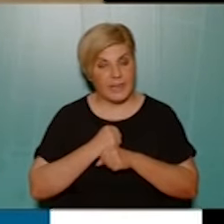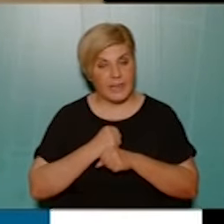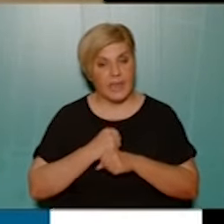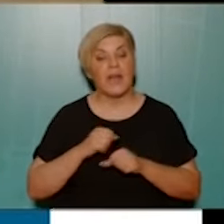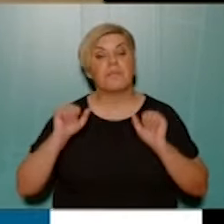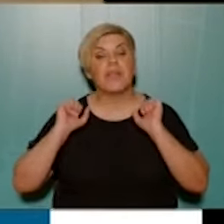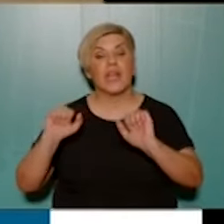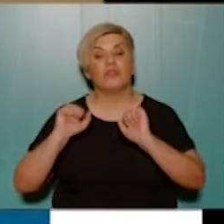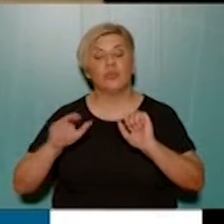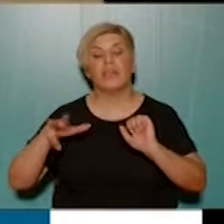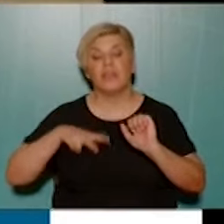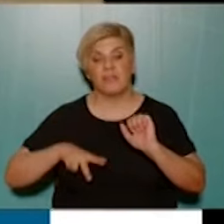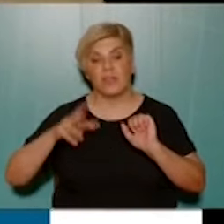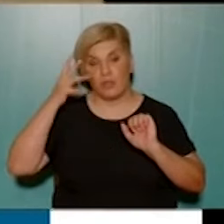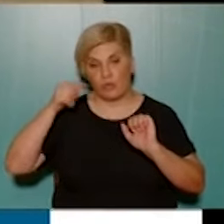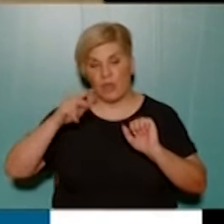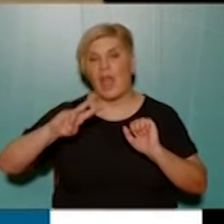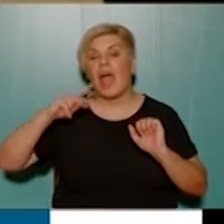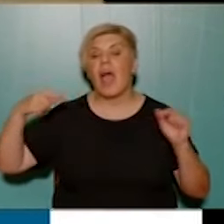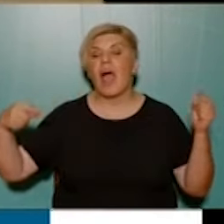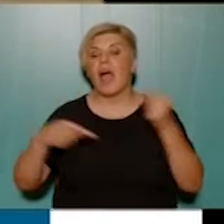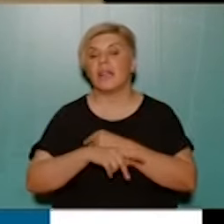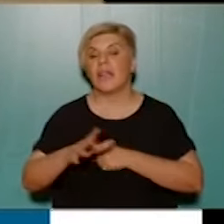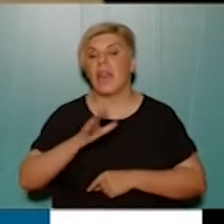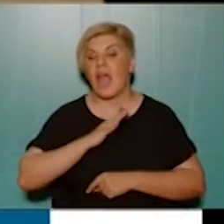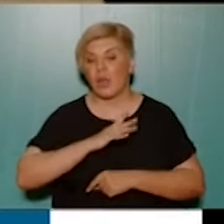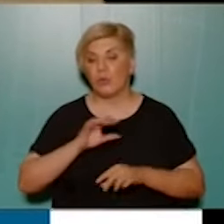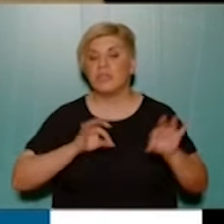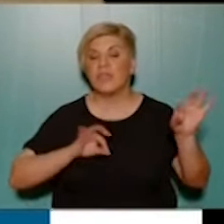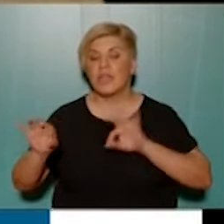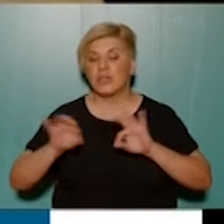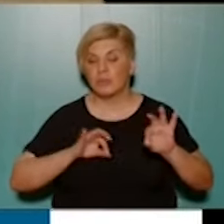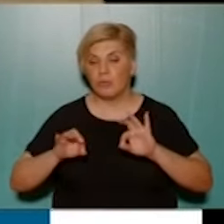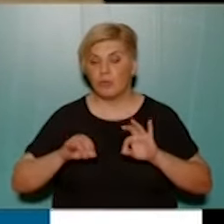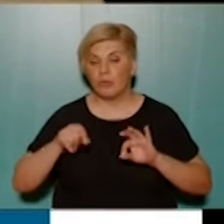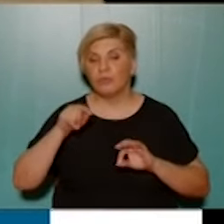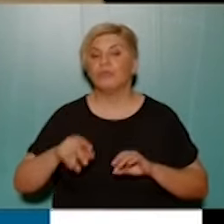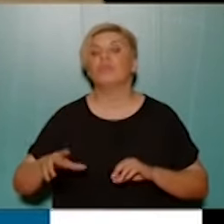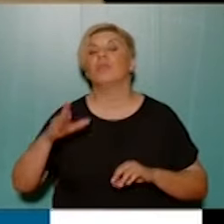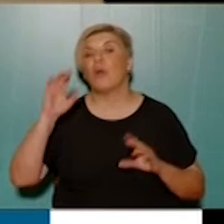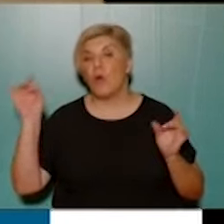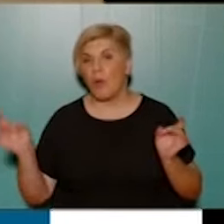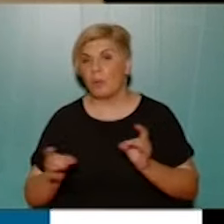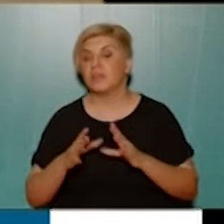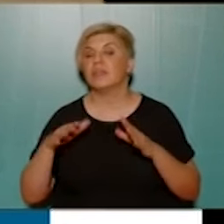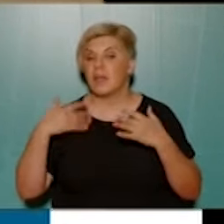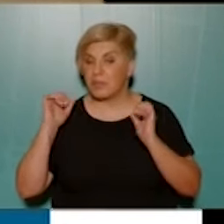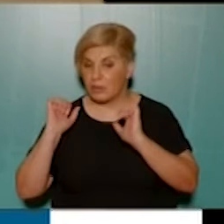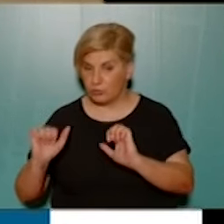πιεστούν αυτές οι κυβερνήσεις που θεωρούμε ότι έχουν αντιλαϊκό σχεδιασμό, να πιεστούν αυτές οι διοικήσεις των Δήμων, όποιες και αν είναι,